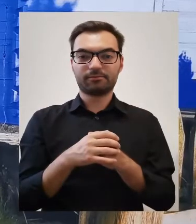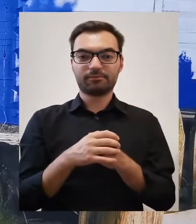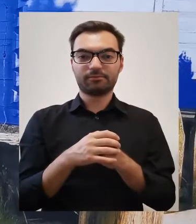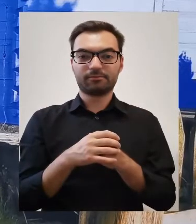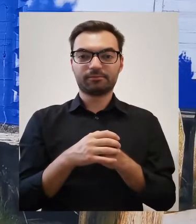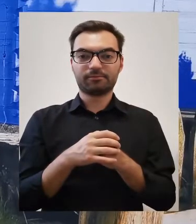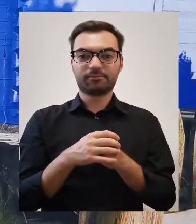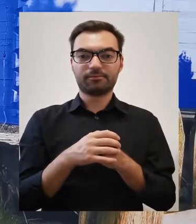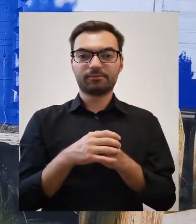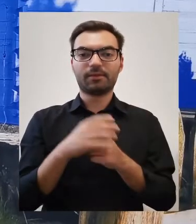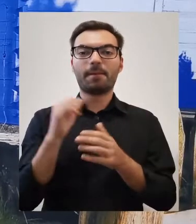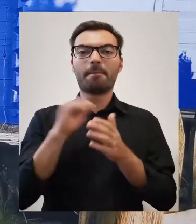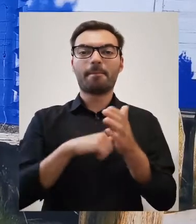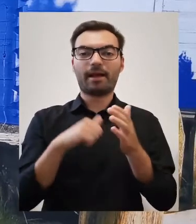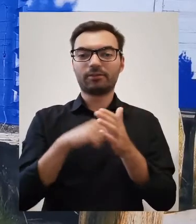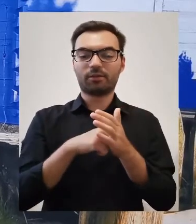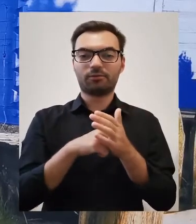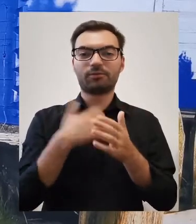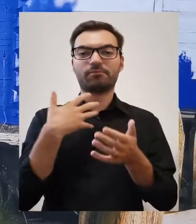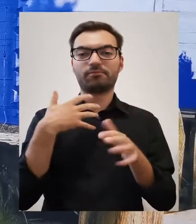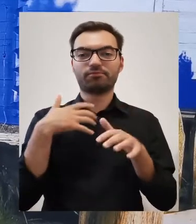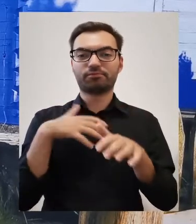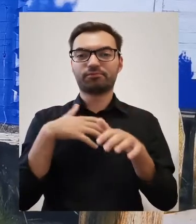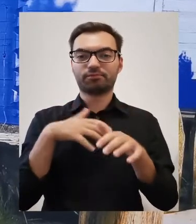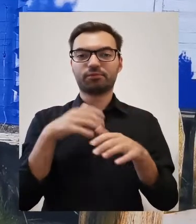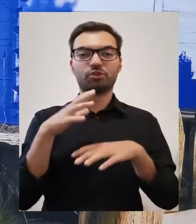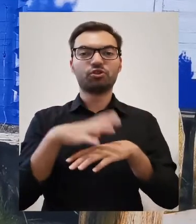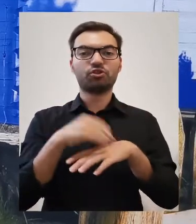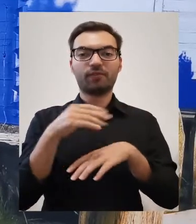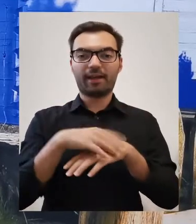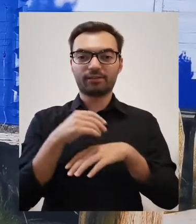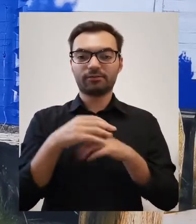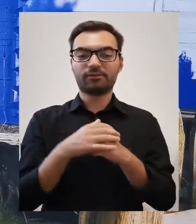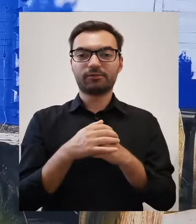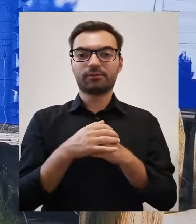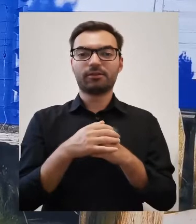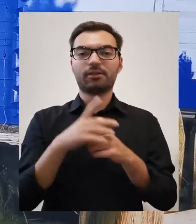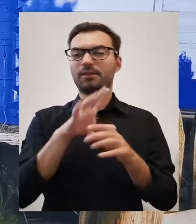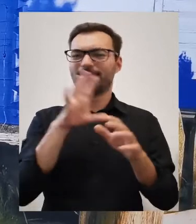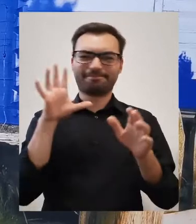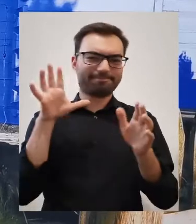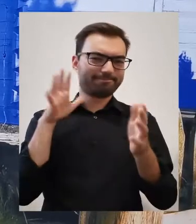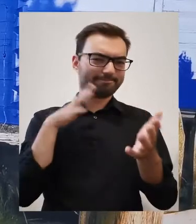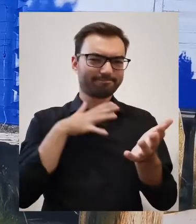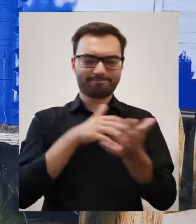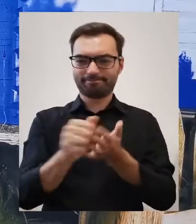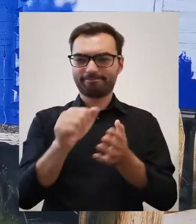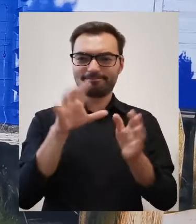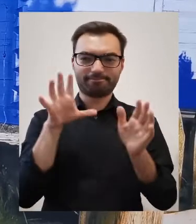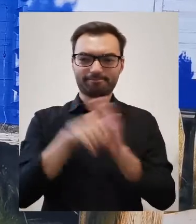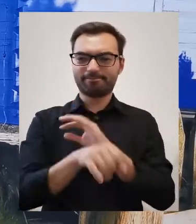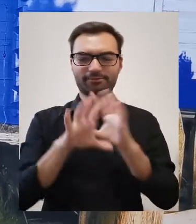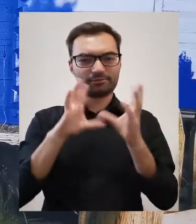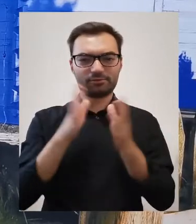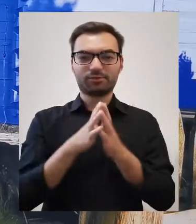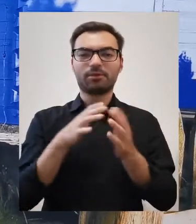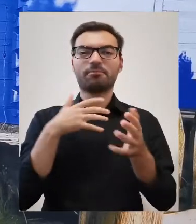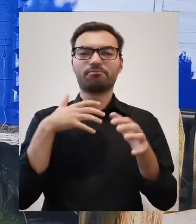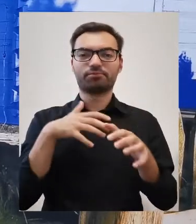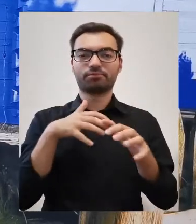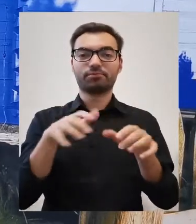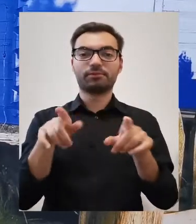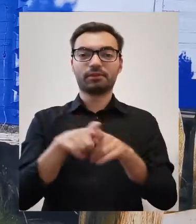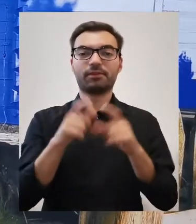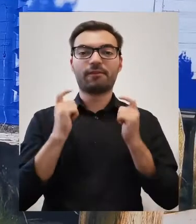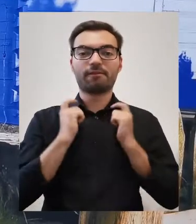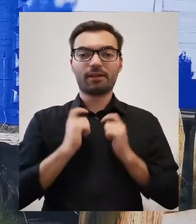kiedy przez między innymi Mazowsze przechodzili Szwedzi w trakcie potopu i niszczyli wszystko, co napotkali na swojej